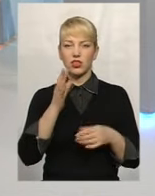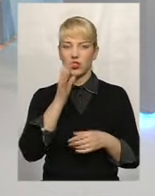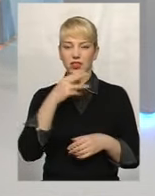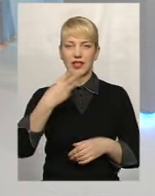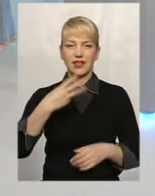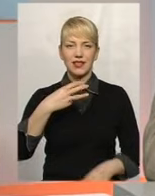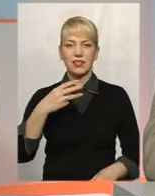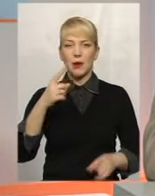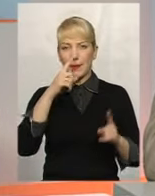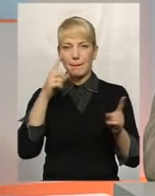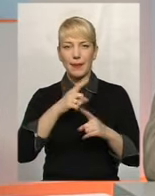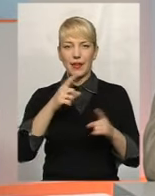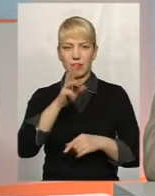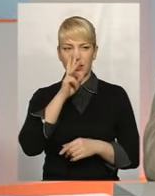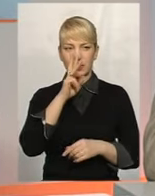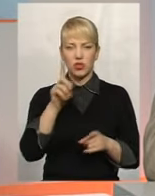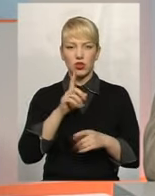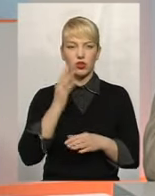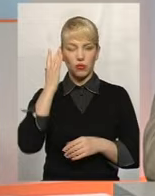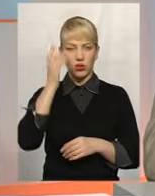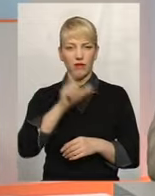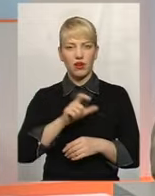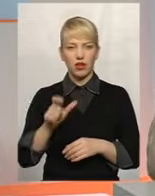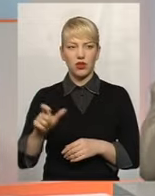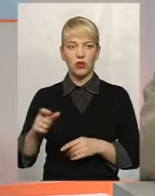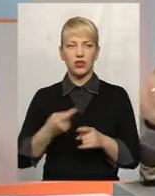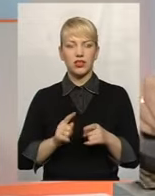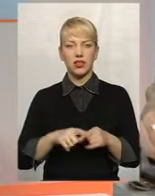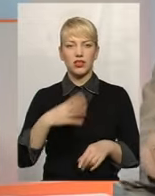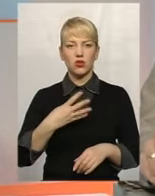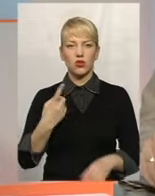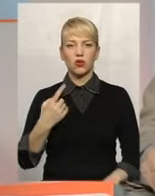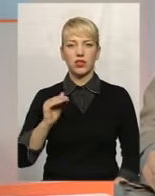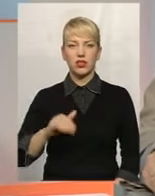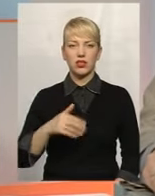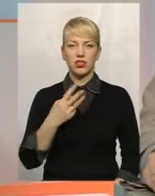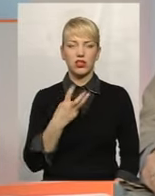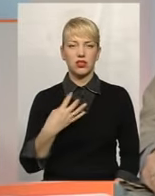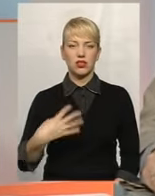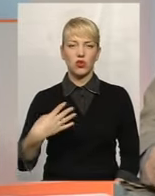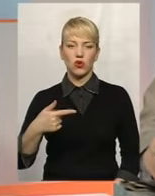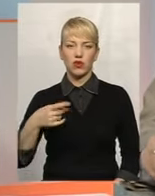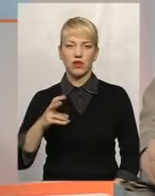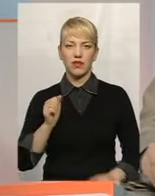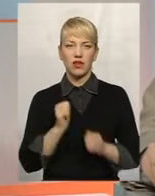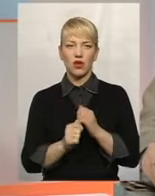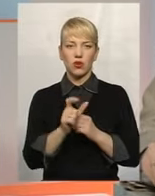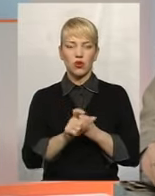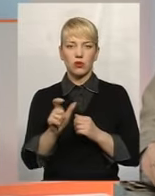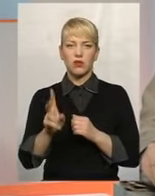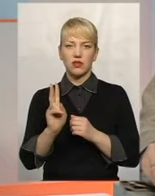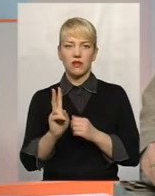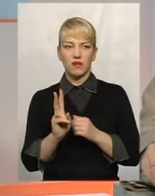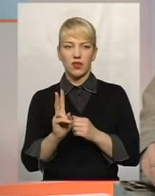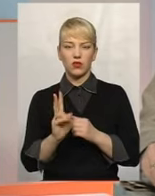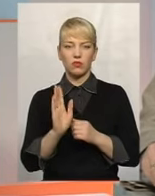заробітних плат, щоб уявляли наші телеглядачі, це 41 тисяча 340 гривень за кожного працівника, який